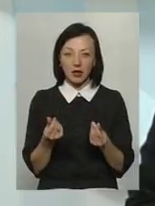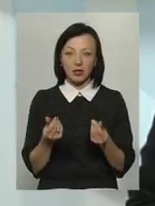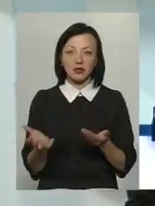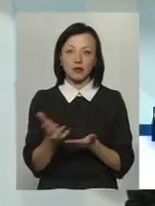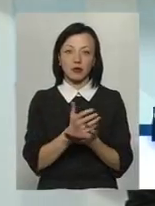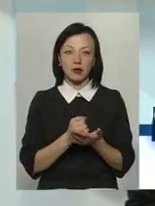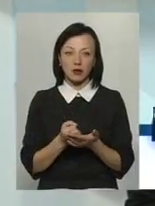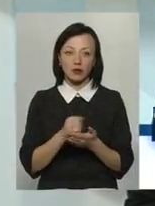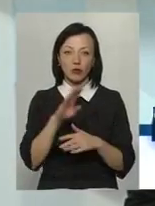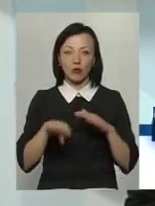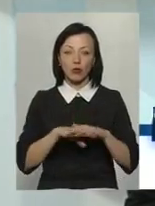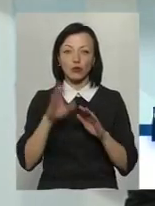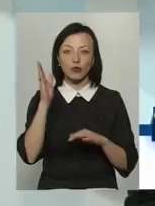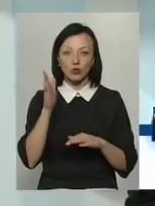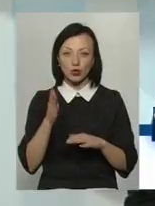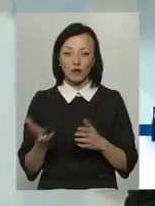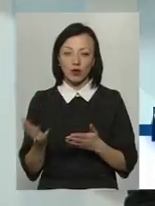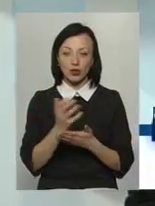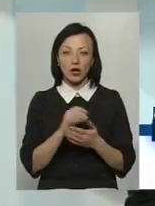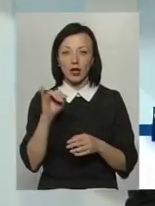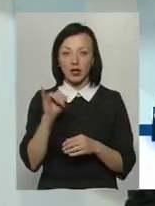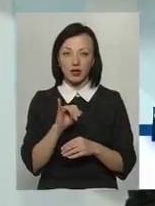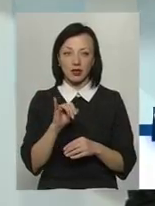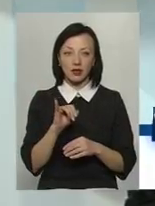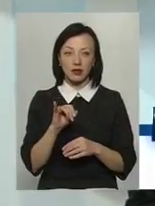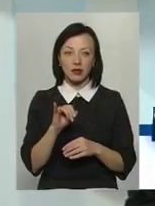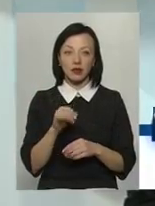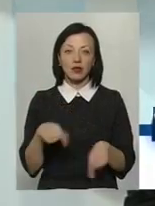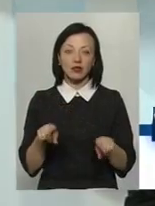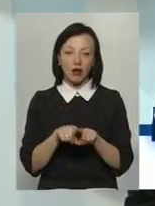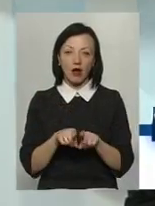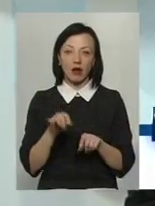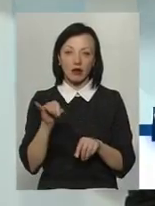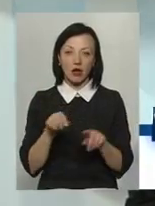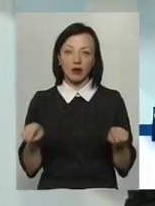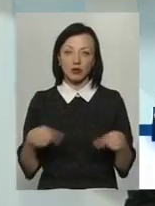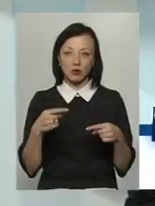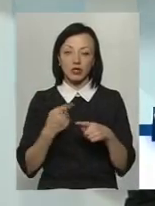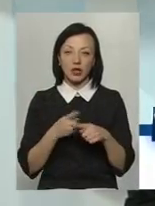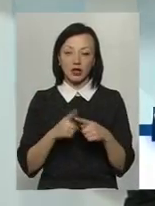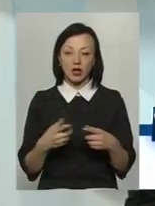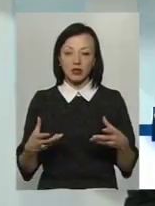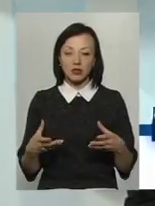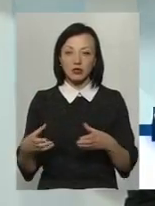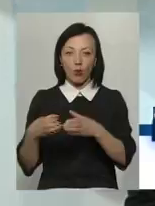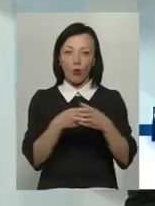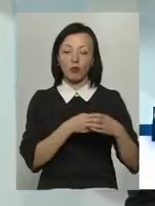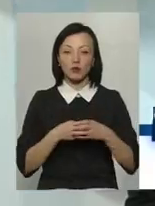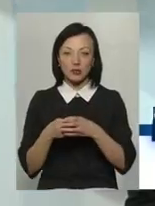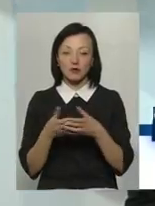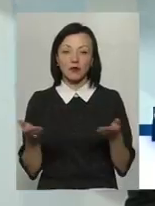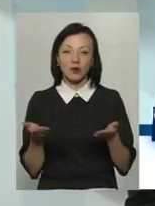збираються під будущий урожай. І ось так організується. Тобто це сообщество, яке